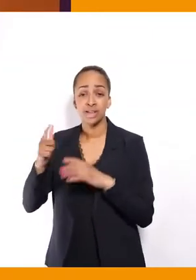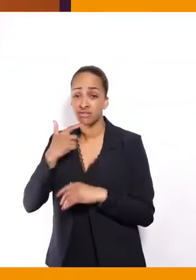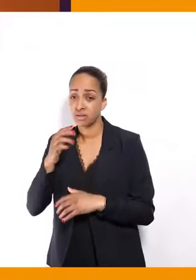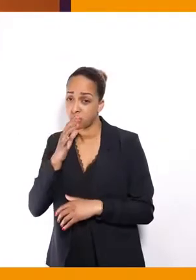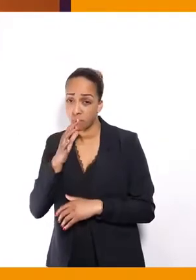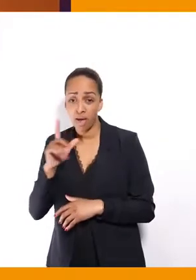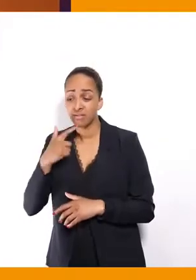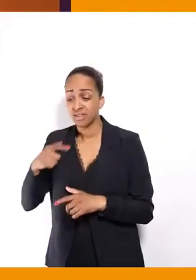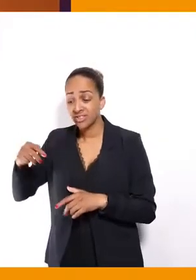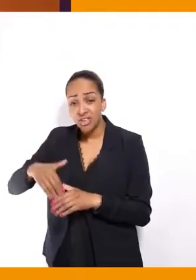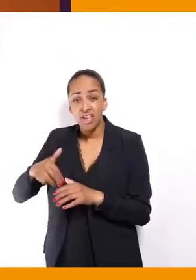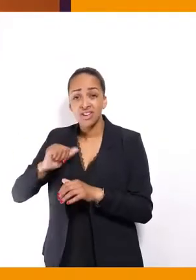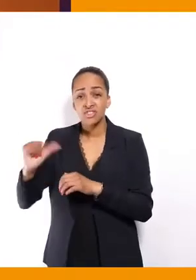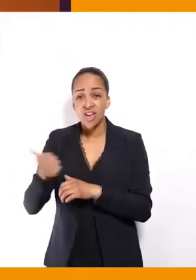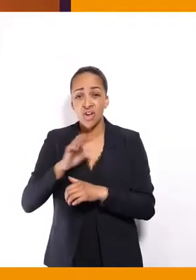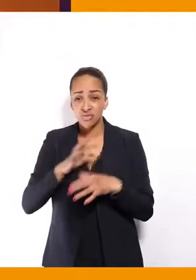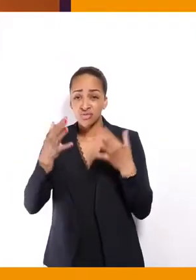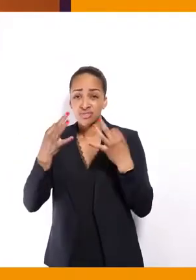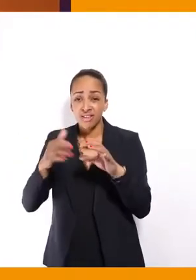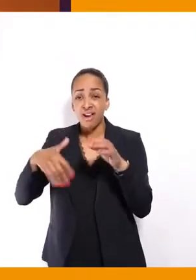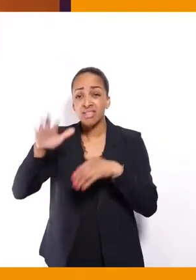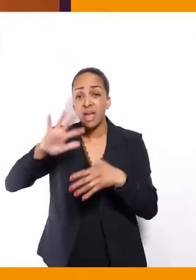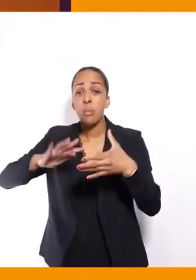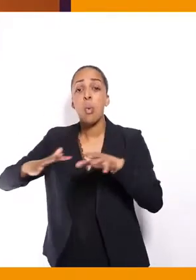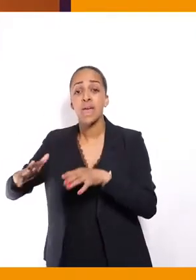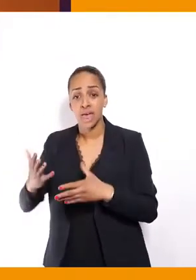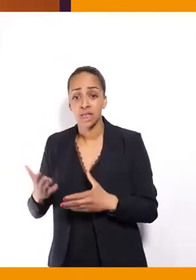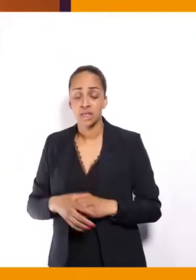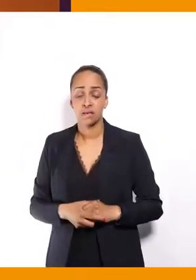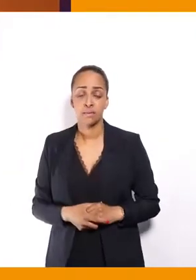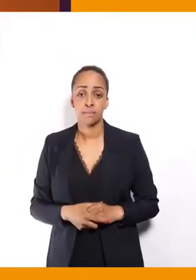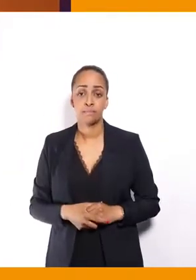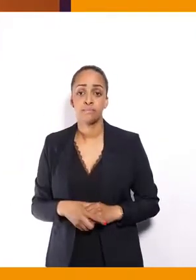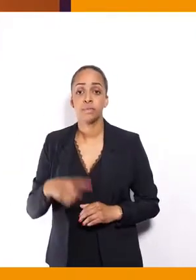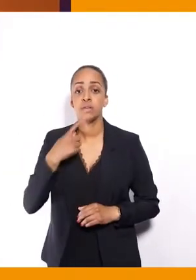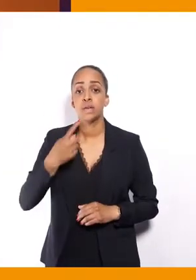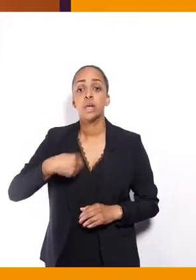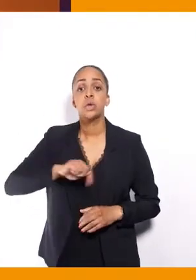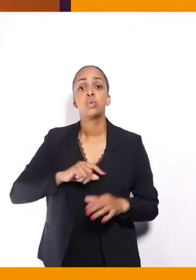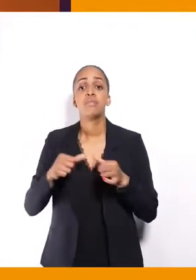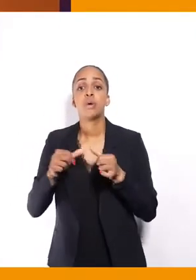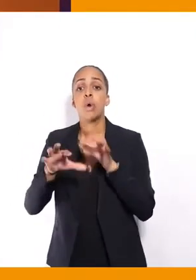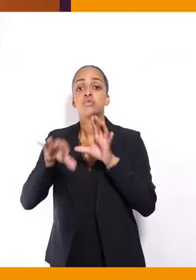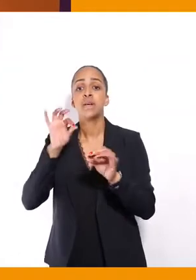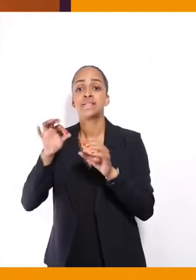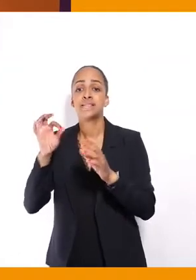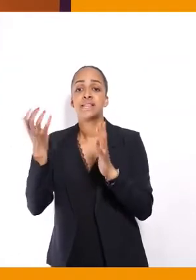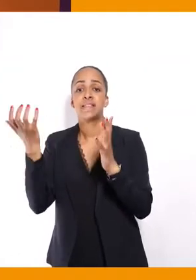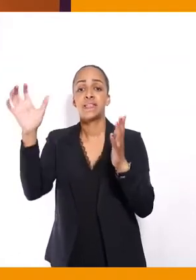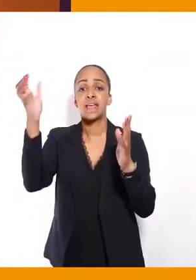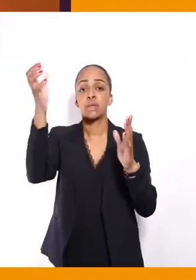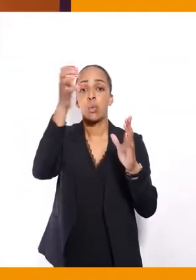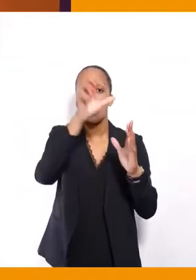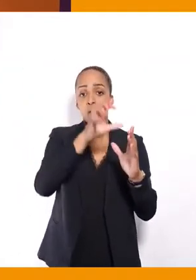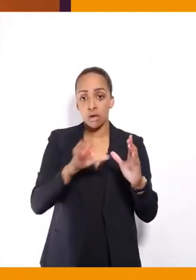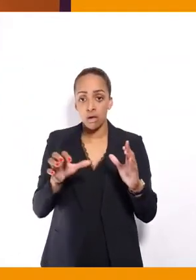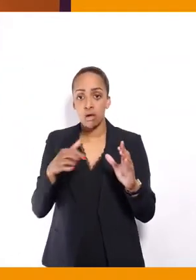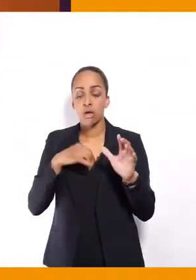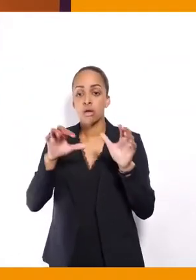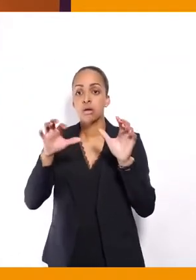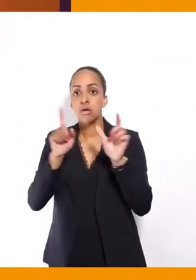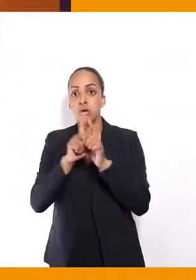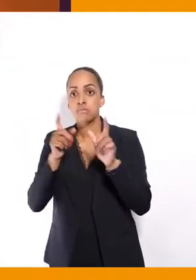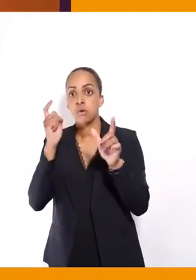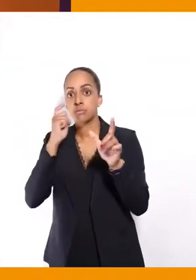de candidats. Donc, on a choisi une liste de territoires sur lesquels on va concentrer notre mission d